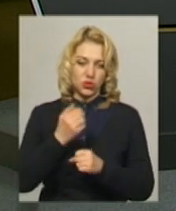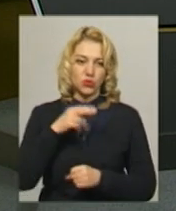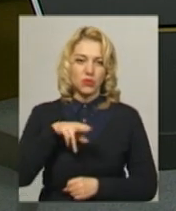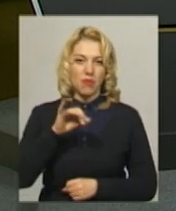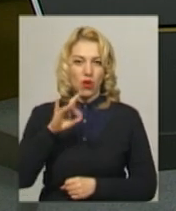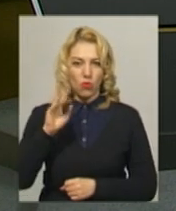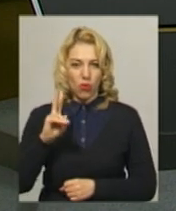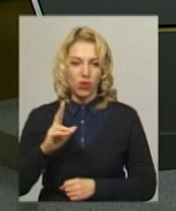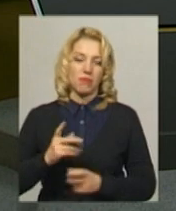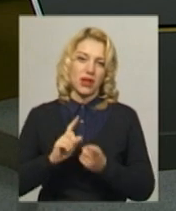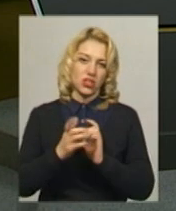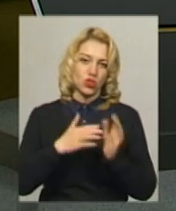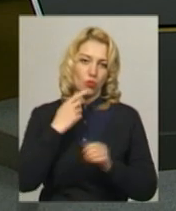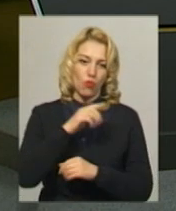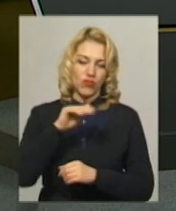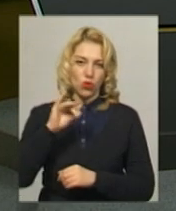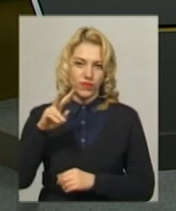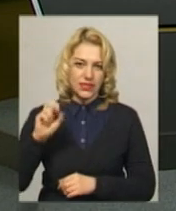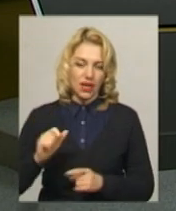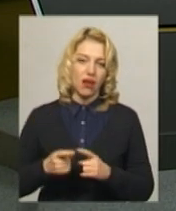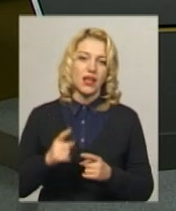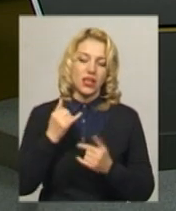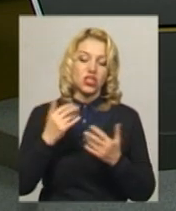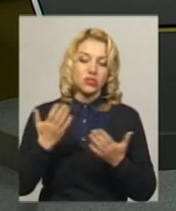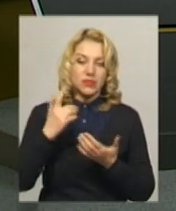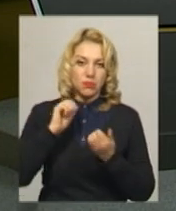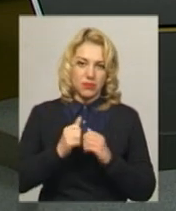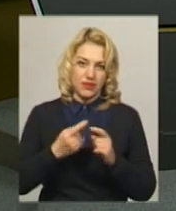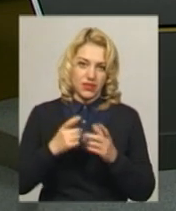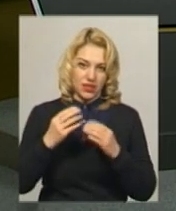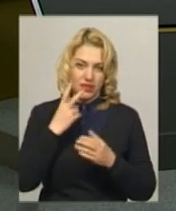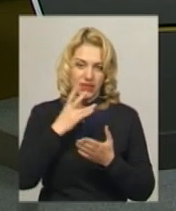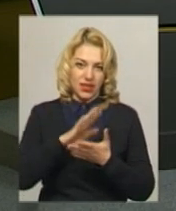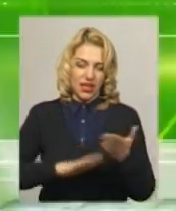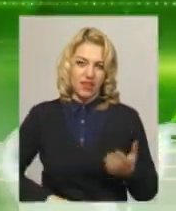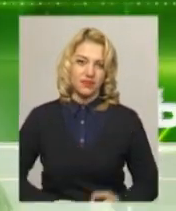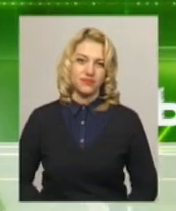диктор жестової мови Оксана Фіновська. Чим запам'ятається нам день – дивіться далі в випуску.